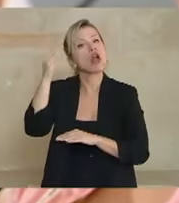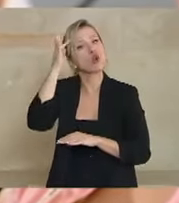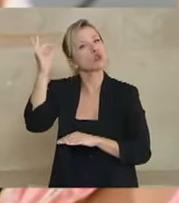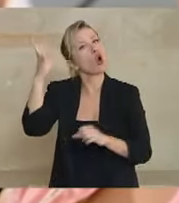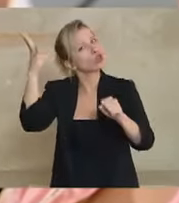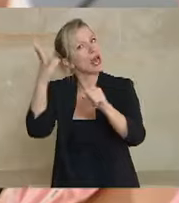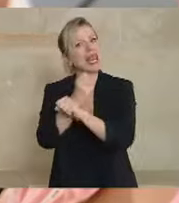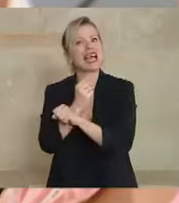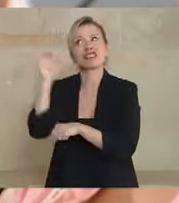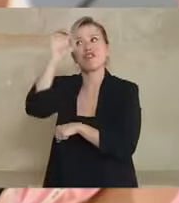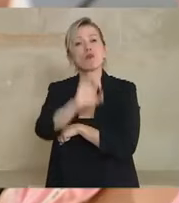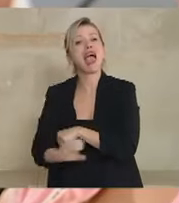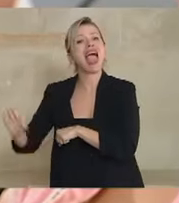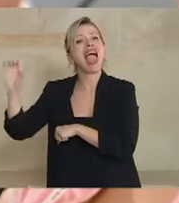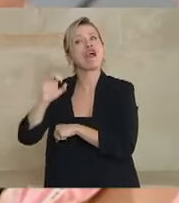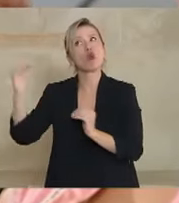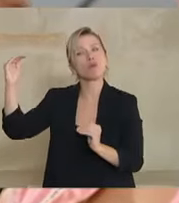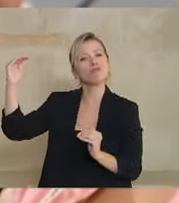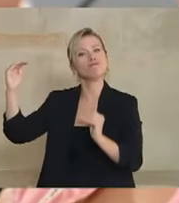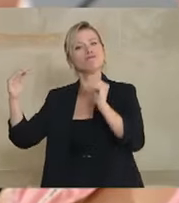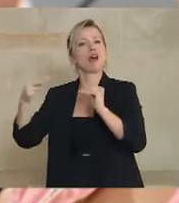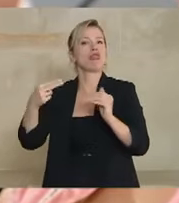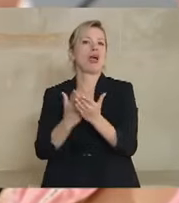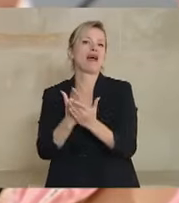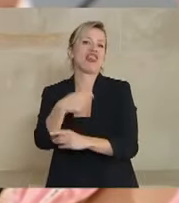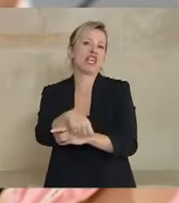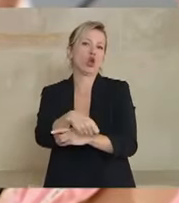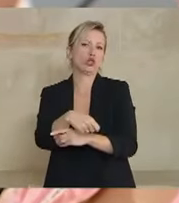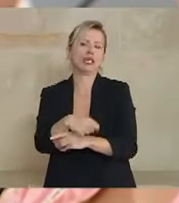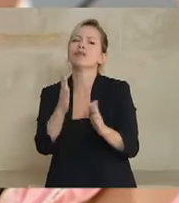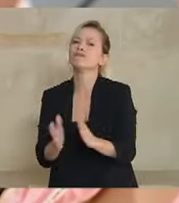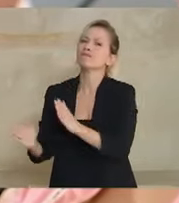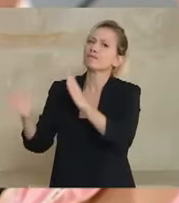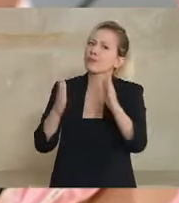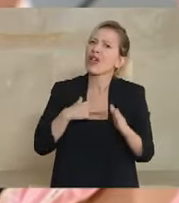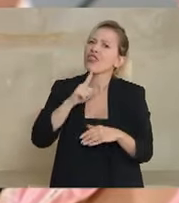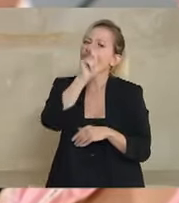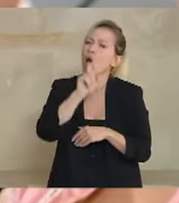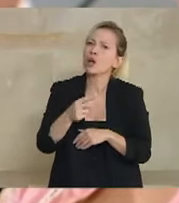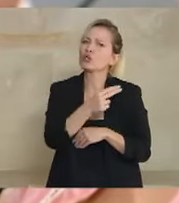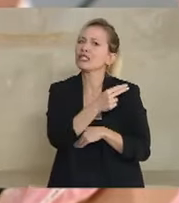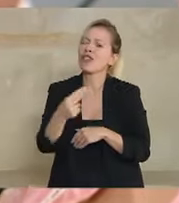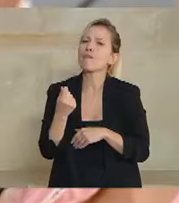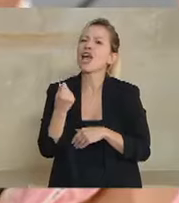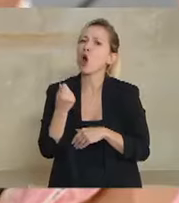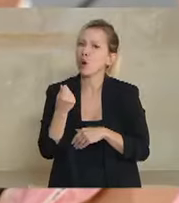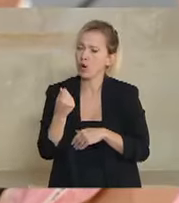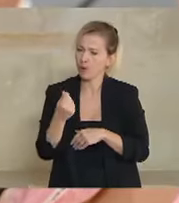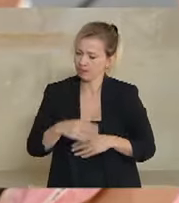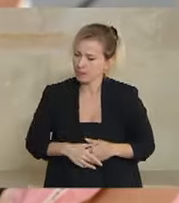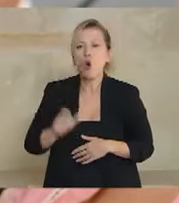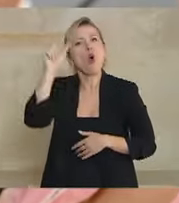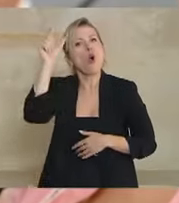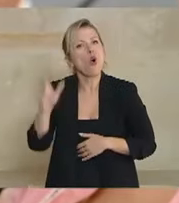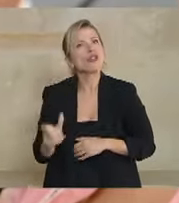με την Ευρώπη και να προσθέσω και ένα ακόμη ερώτημα οικονομικού χαρακτηράς. Σας ακούω συχνά στις τελευταίες δημόσιες τοποθετήσεις σας να αναφέρεστε